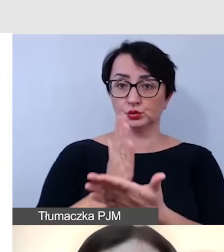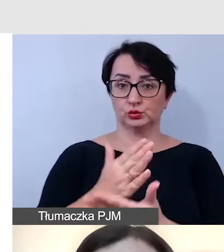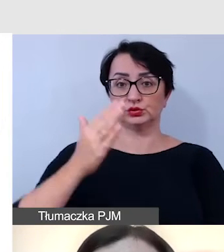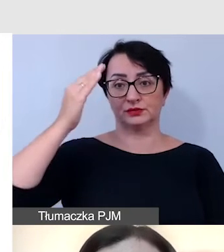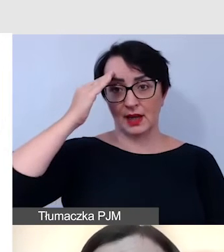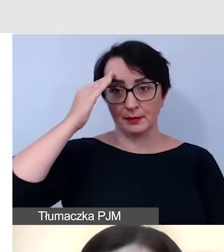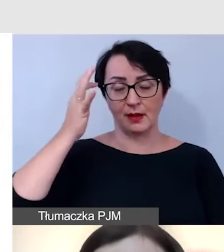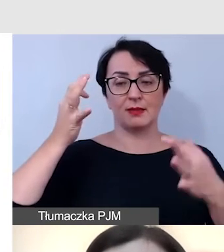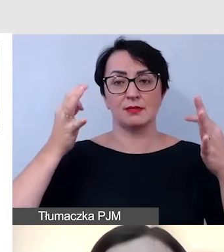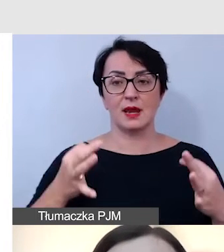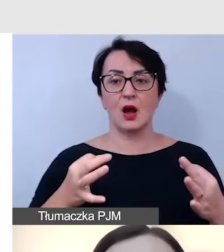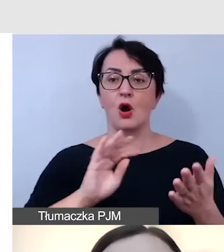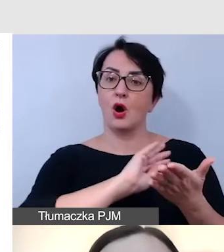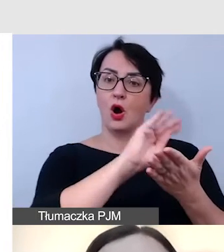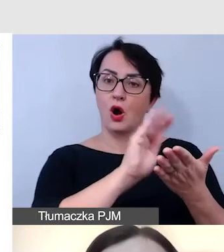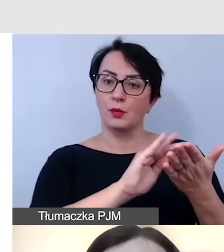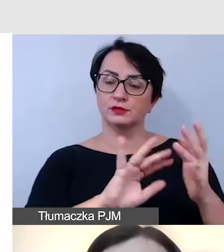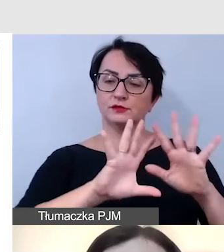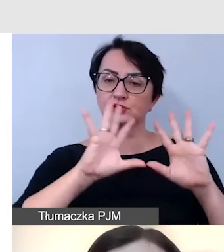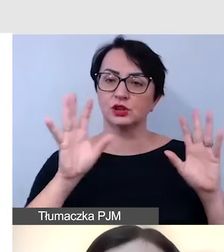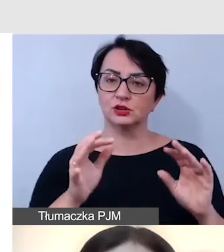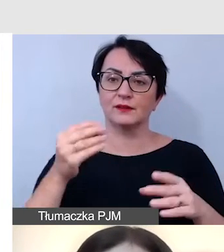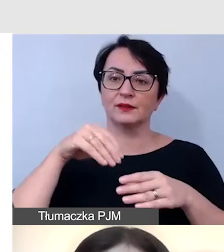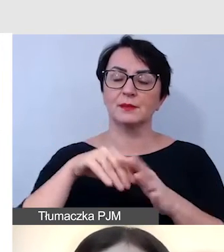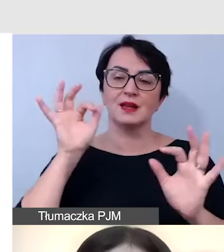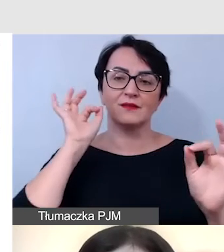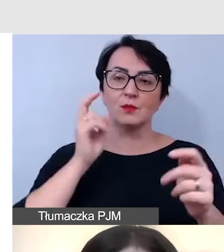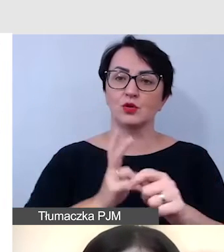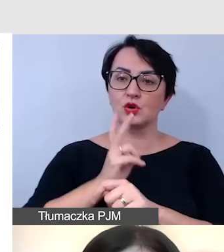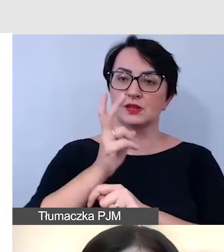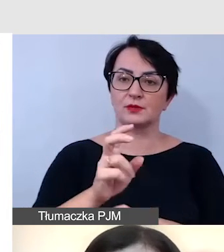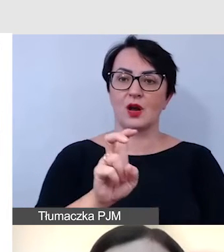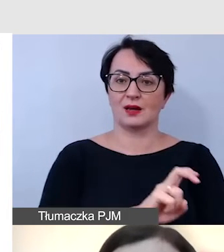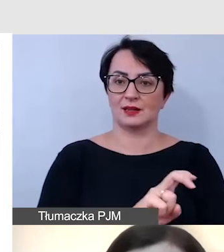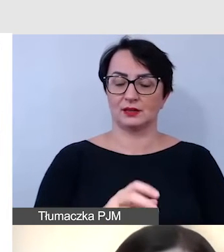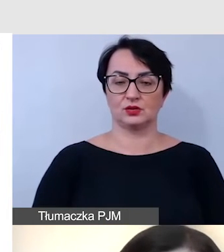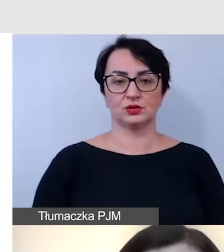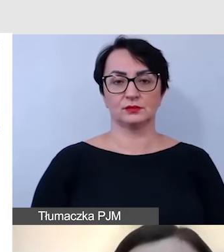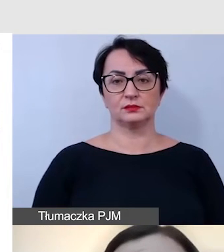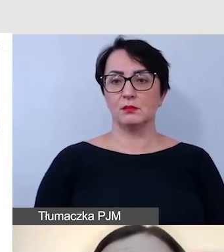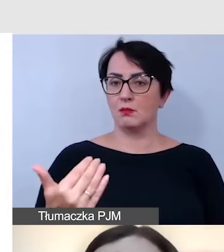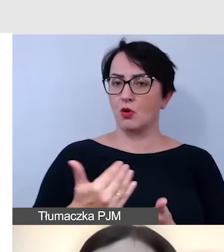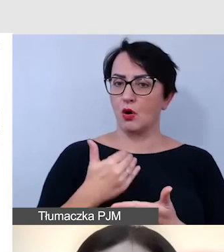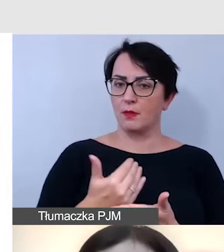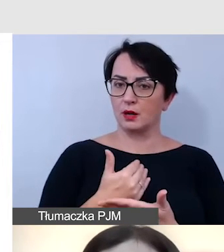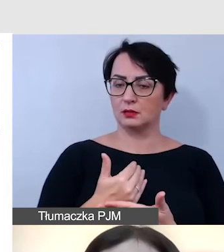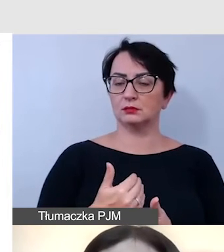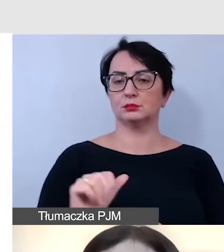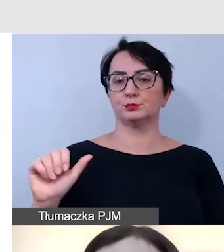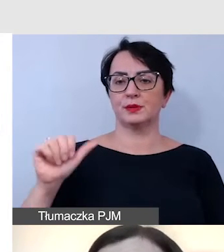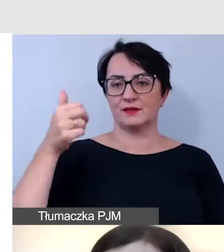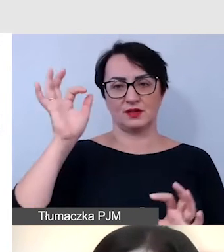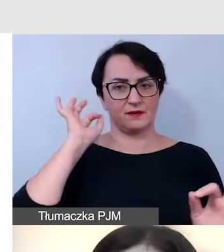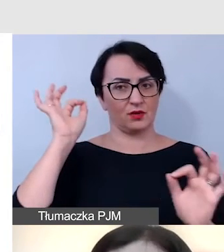przystąpić do opisania tego w informacji o dostępności architektonicznej. Pomocna nam będzie ta pierwsza